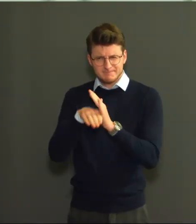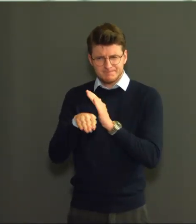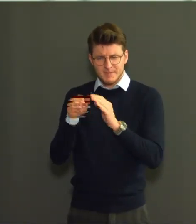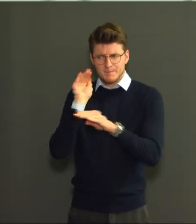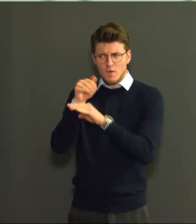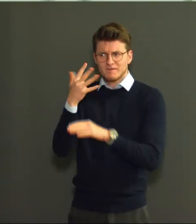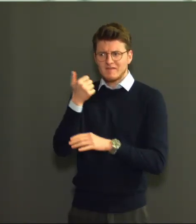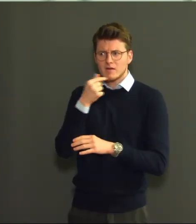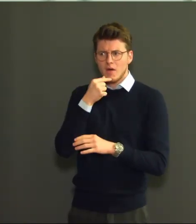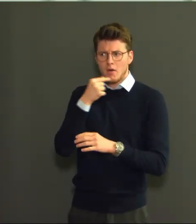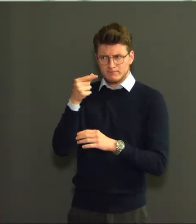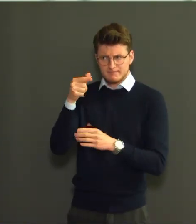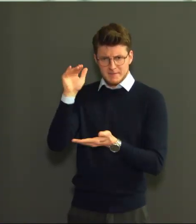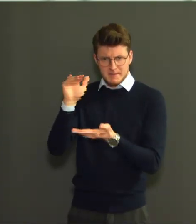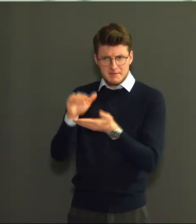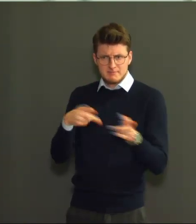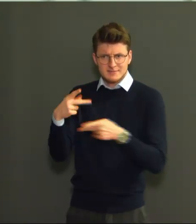eerder stabiel blijven.